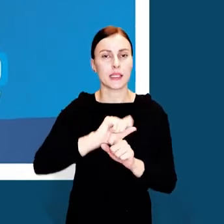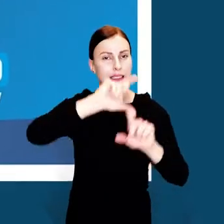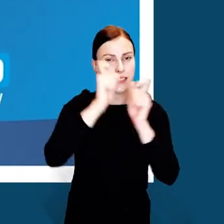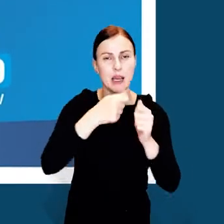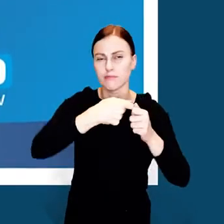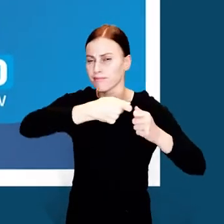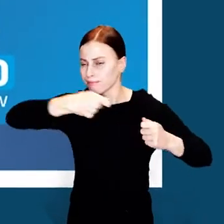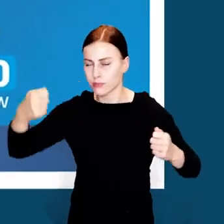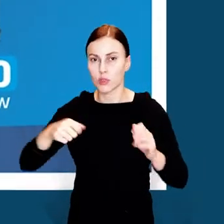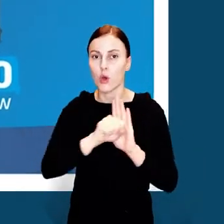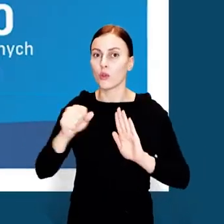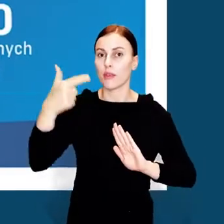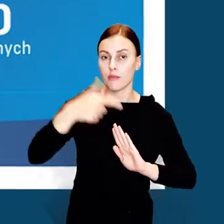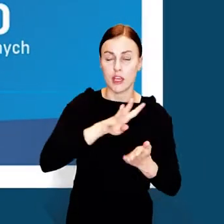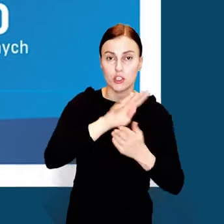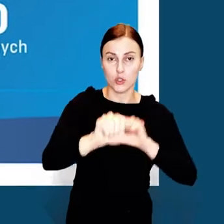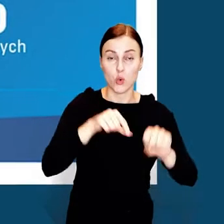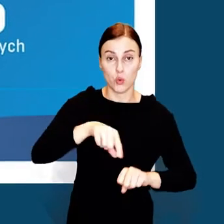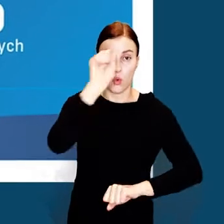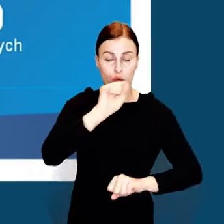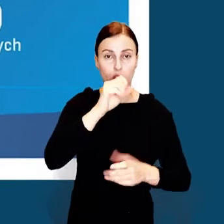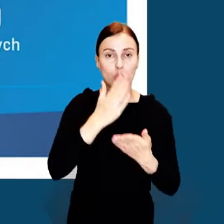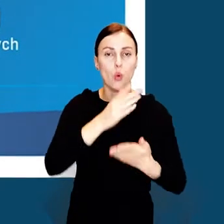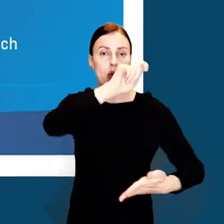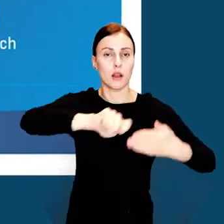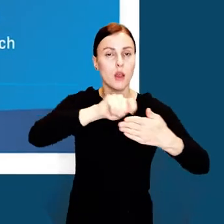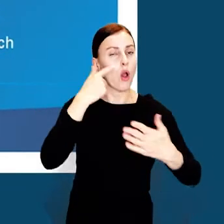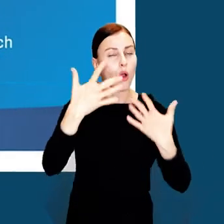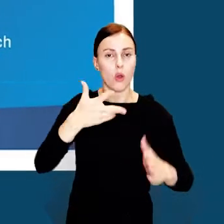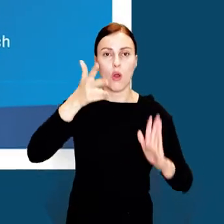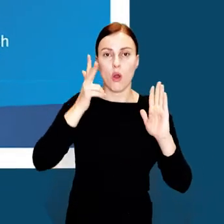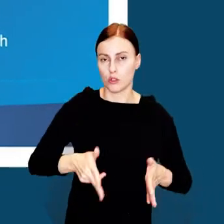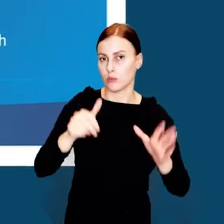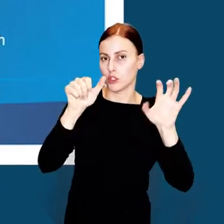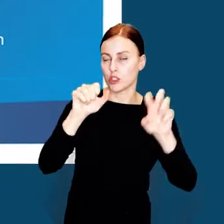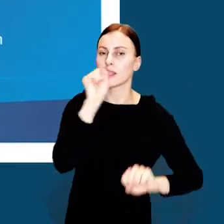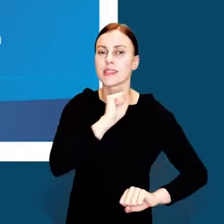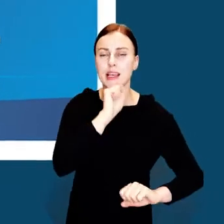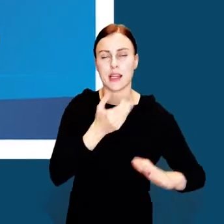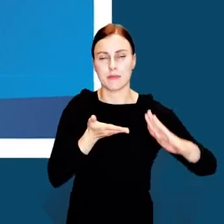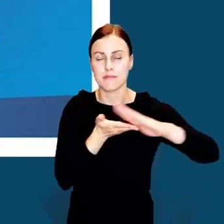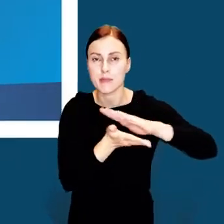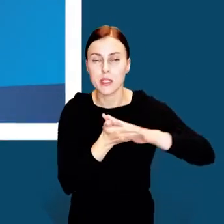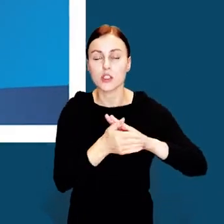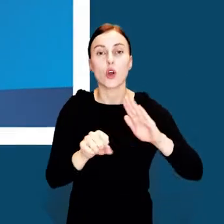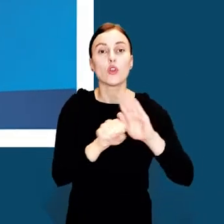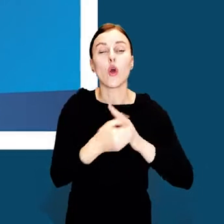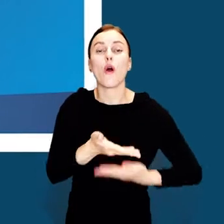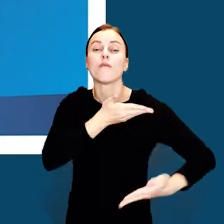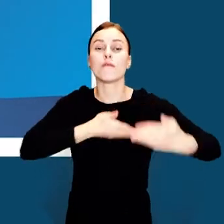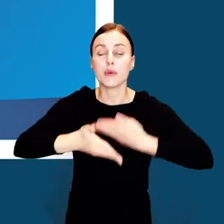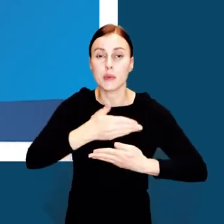2014 roku we Wrocławiu udało się zlikwidować ponad 8600 starych pieców. Do wymiany do